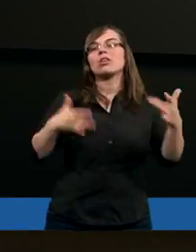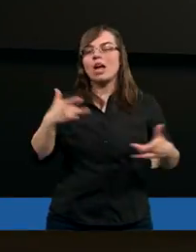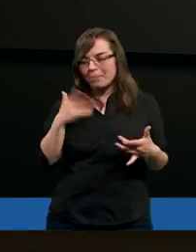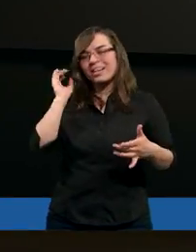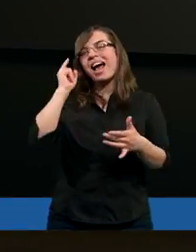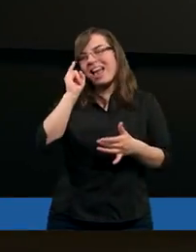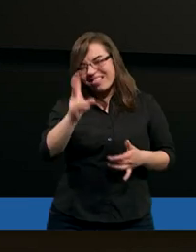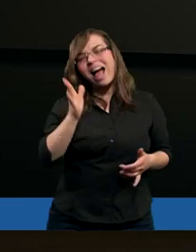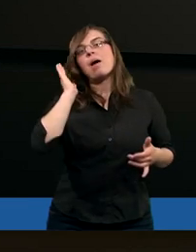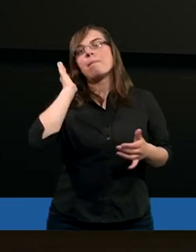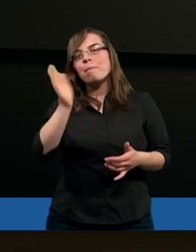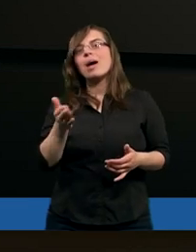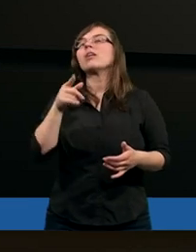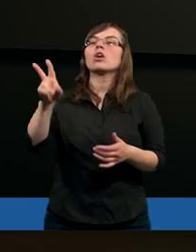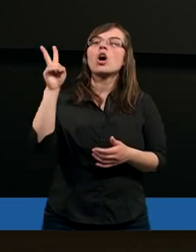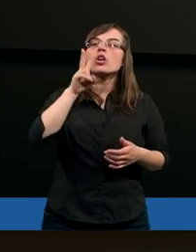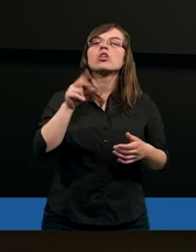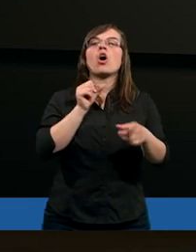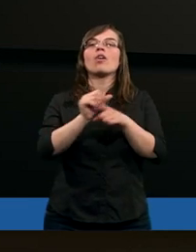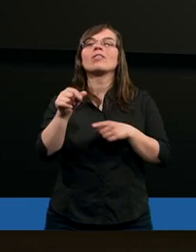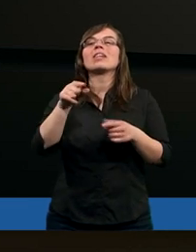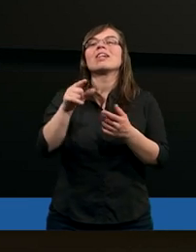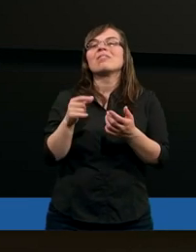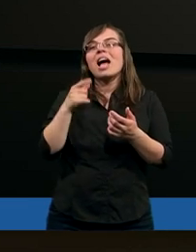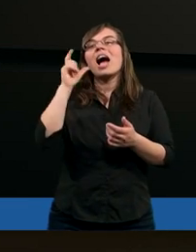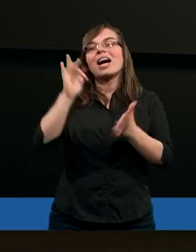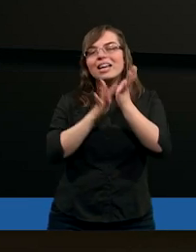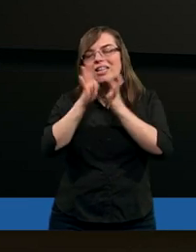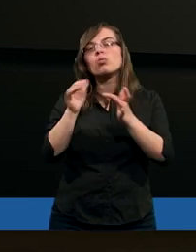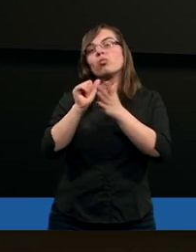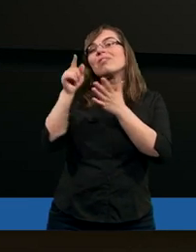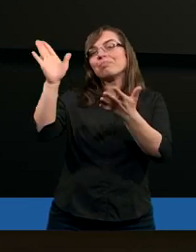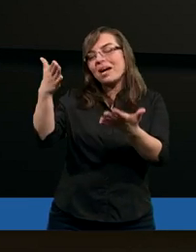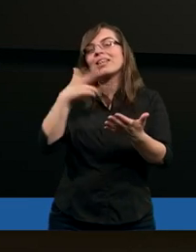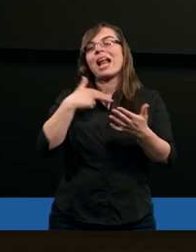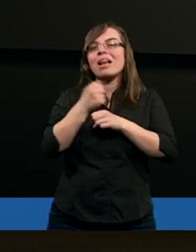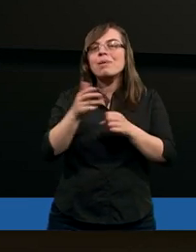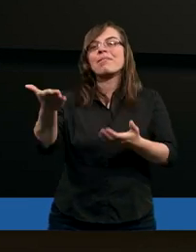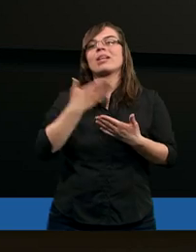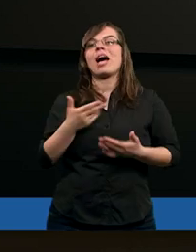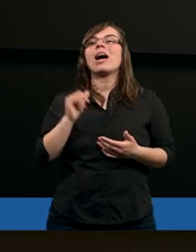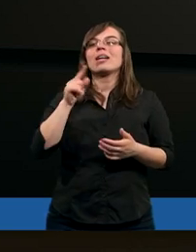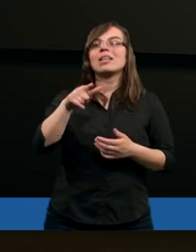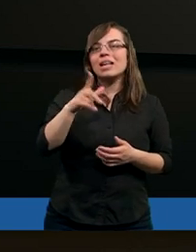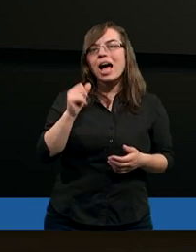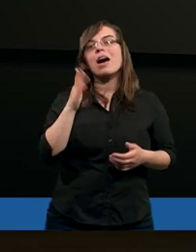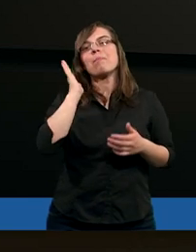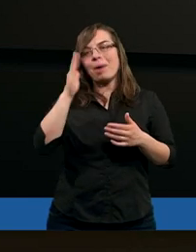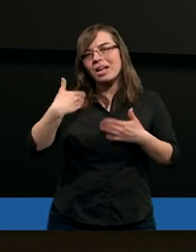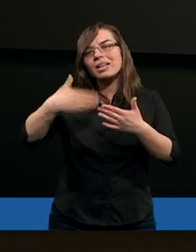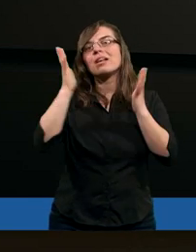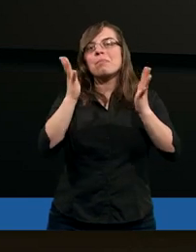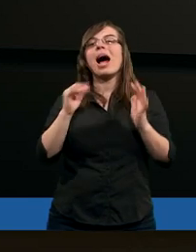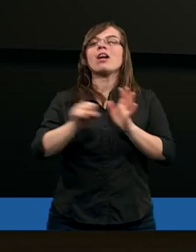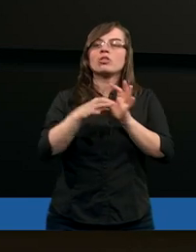cierpienia przyjdą. Jest ktoś, adwersarz Chrystusa i nasz, który o to zadba i